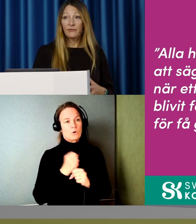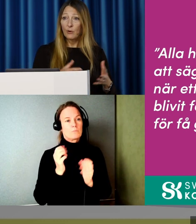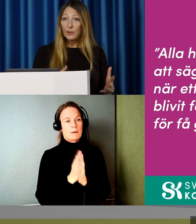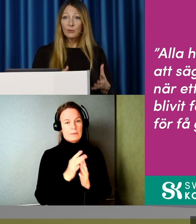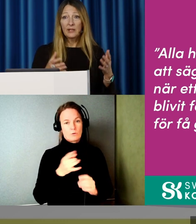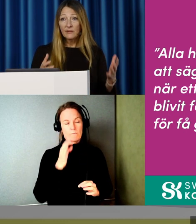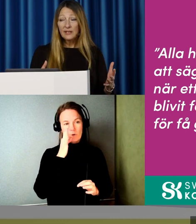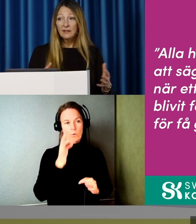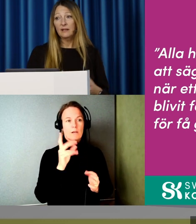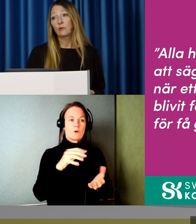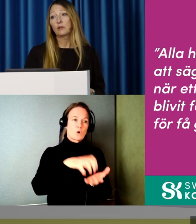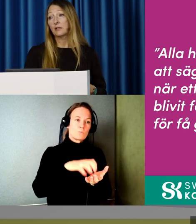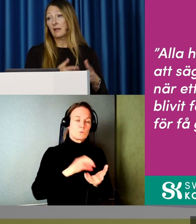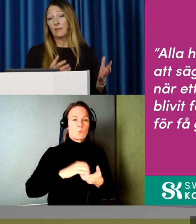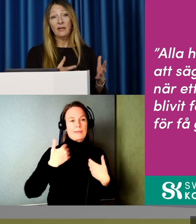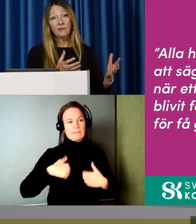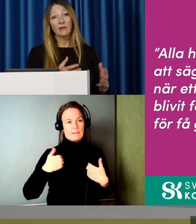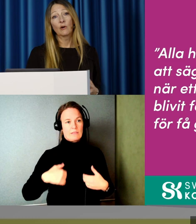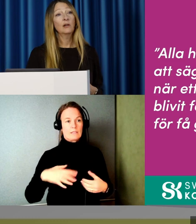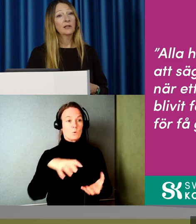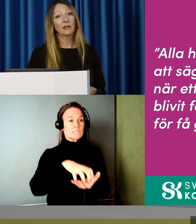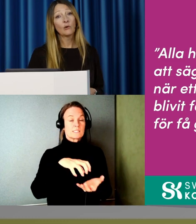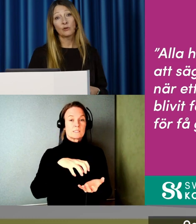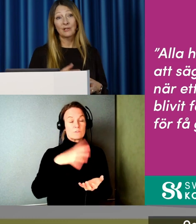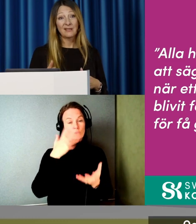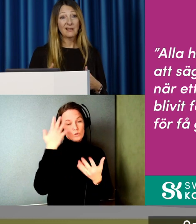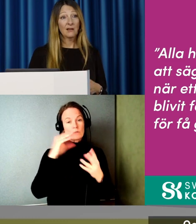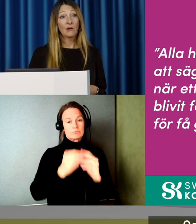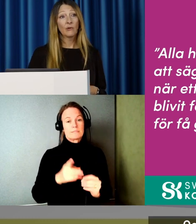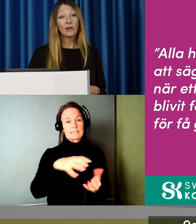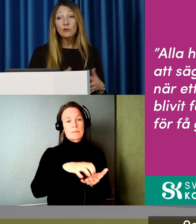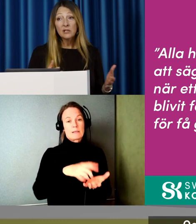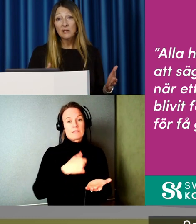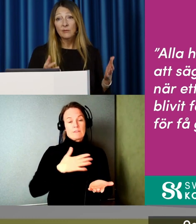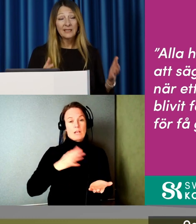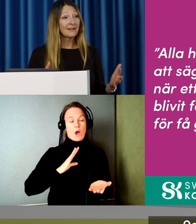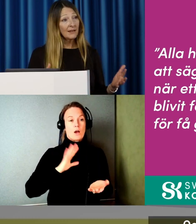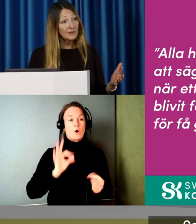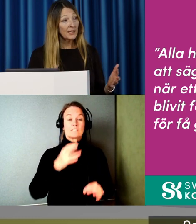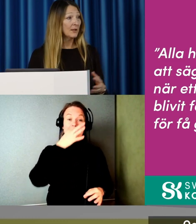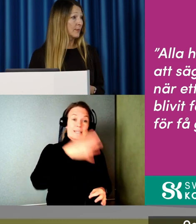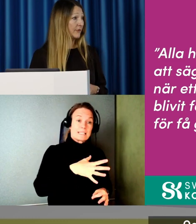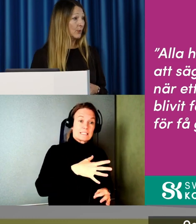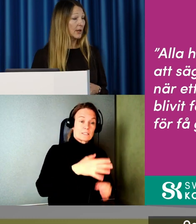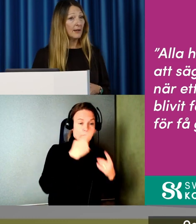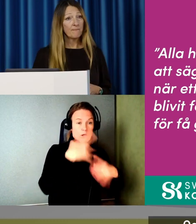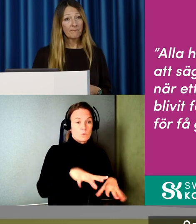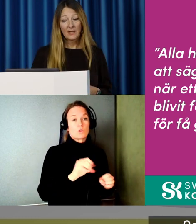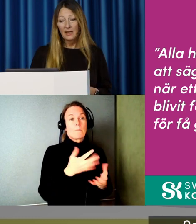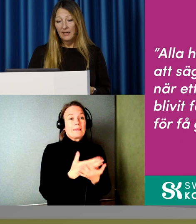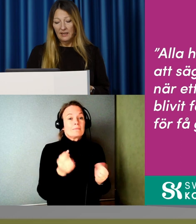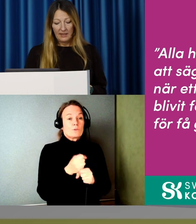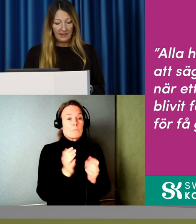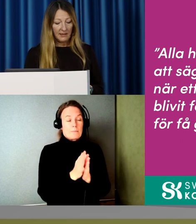frågorna för kommunindivider. Och det samhälle vi vill ha. Och också riskerna och förlusterna om man inte arbetar med de här frågorna.